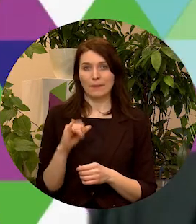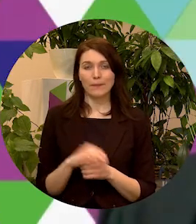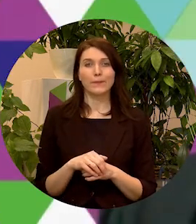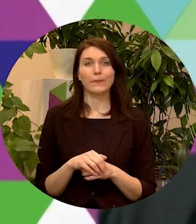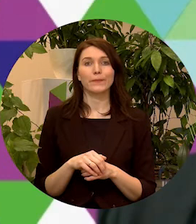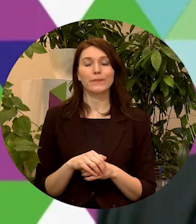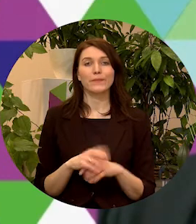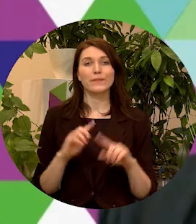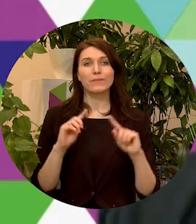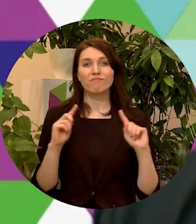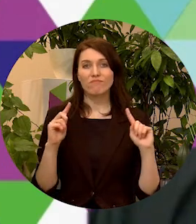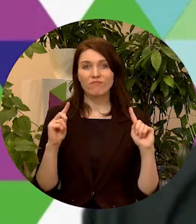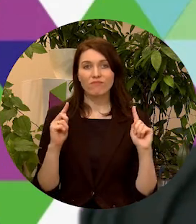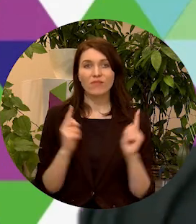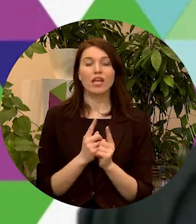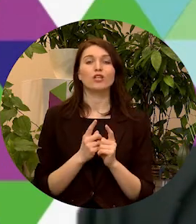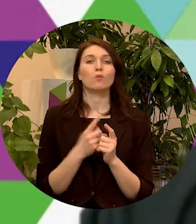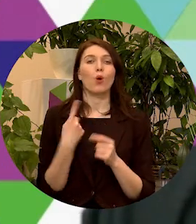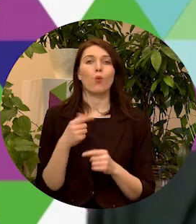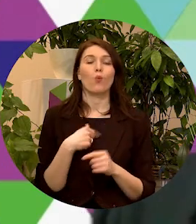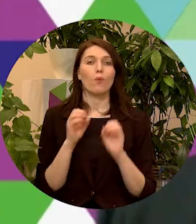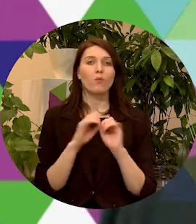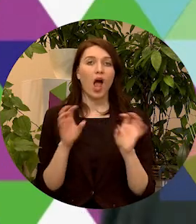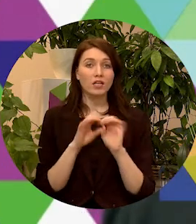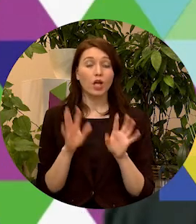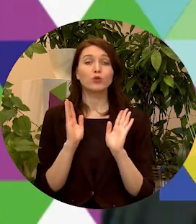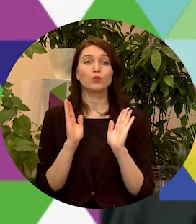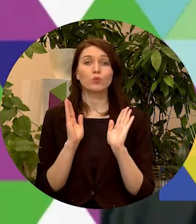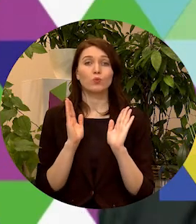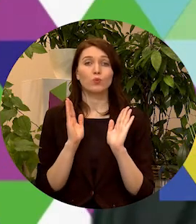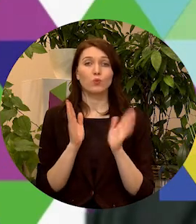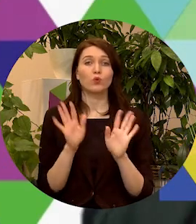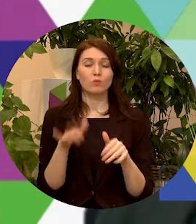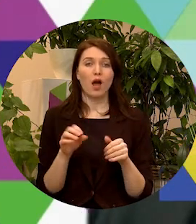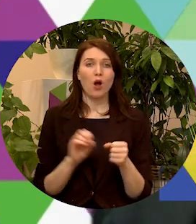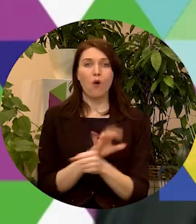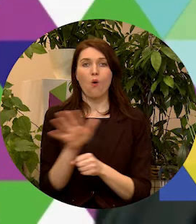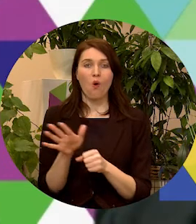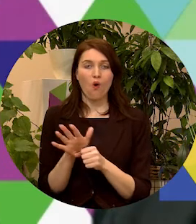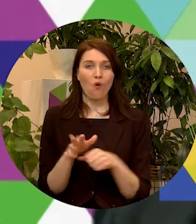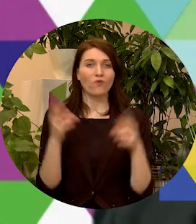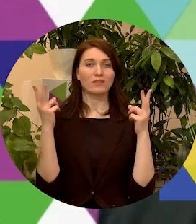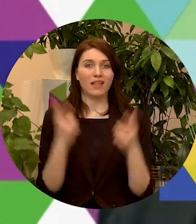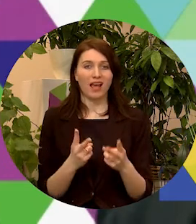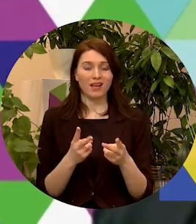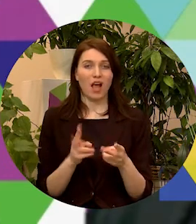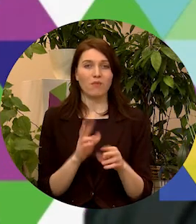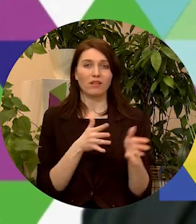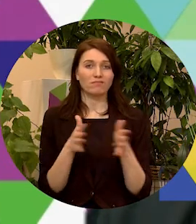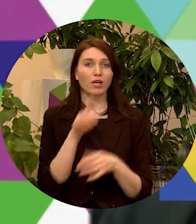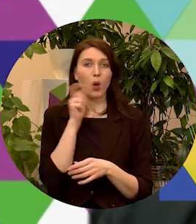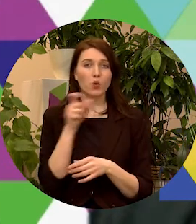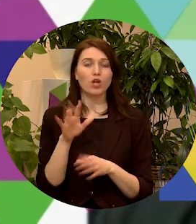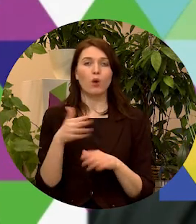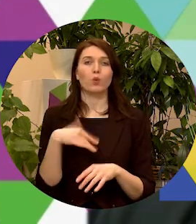Īsumā par to, ko es pastāstīšu, tas būs par pandēmijas sakām uz jauniešiem, par mūsu